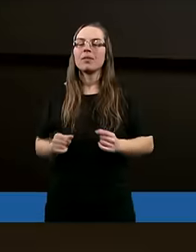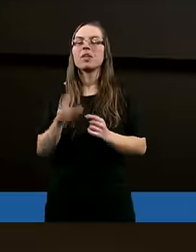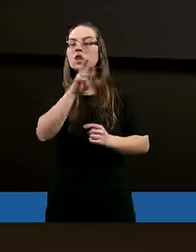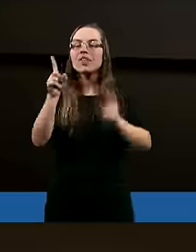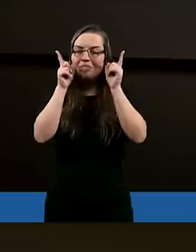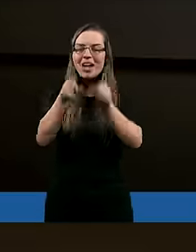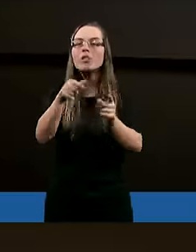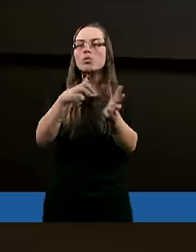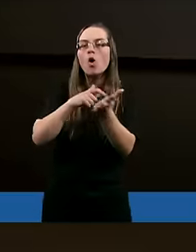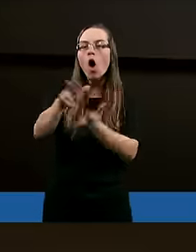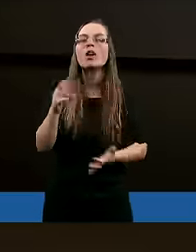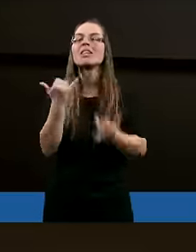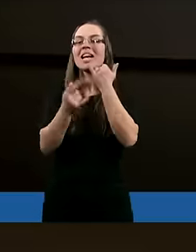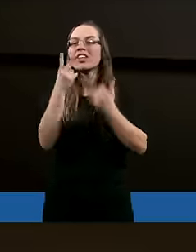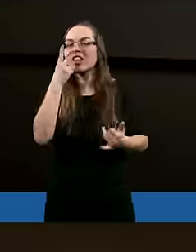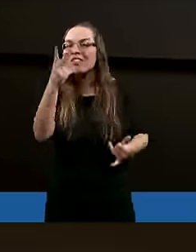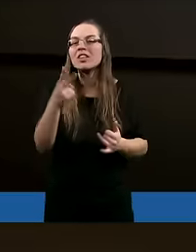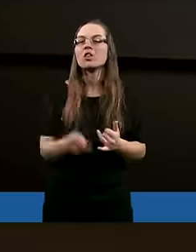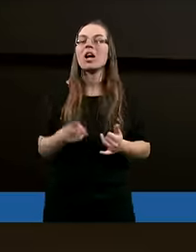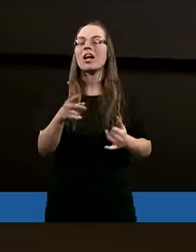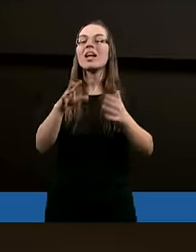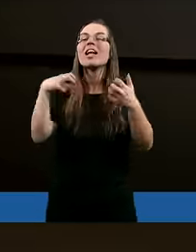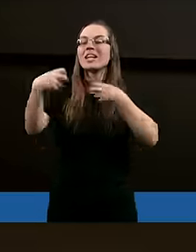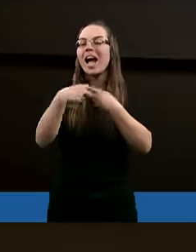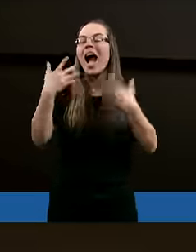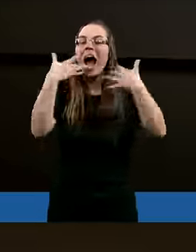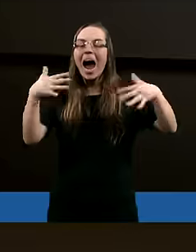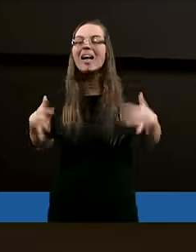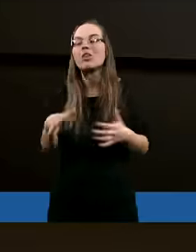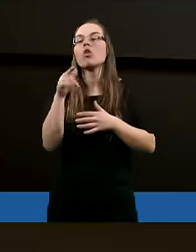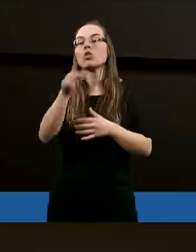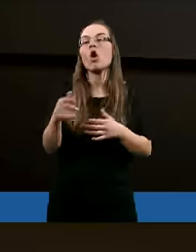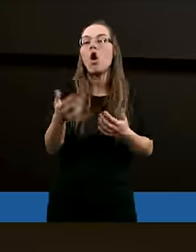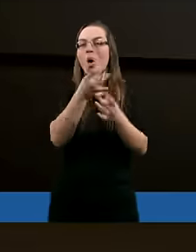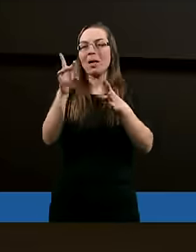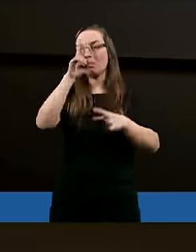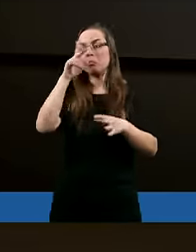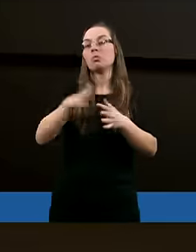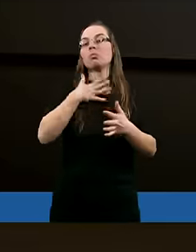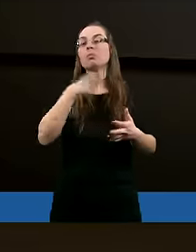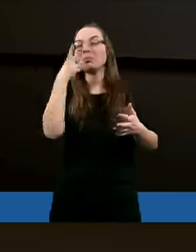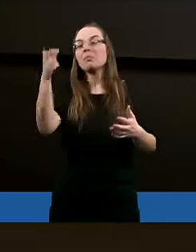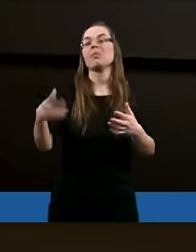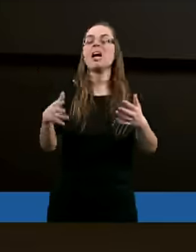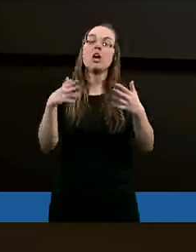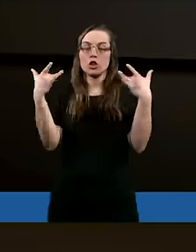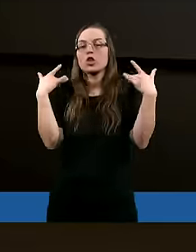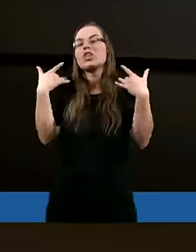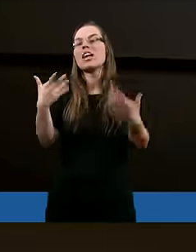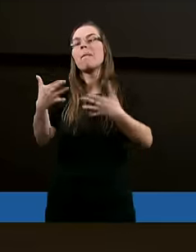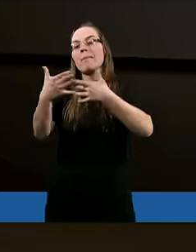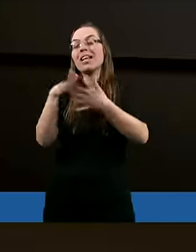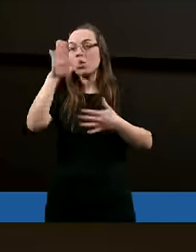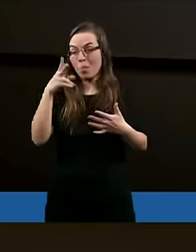Czy faktycznie tutaj chodzi, czy jeżeli widzicie osobę radosną, to od razu wam się kojarzy, że to jest osoba, która żyje